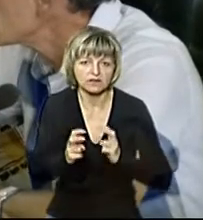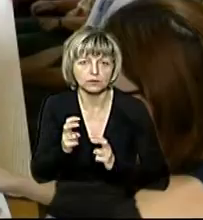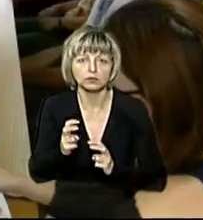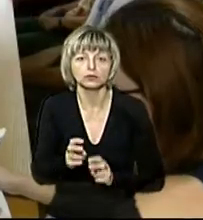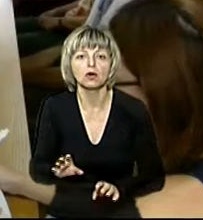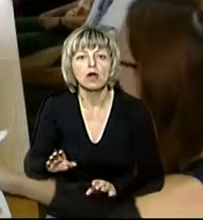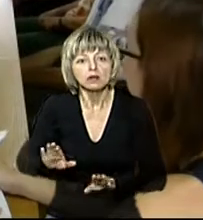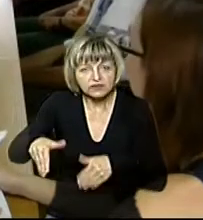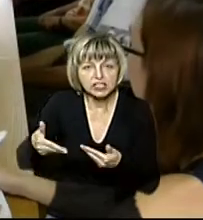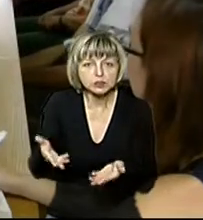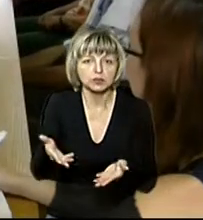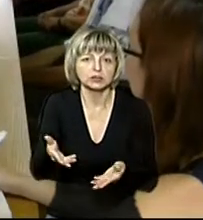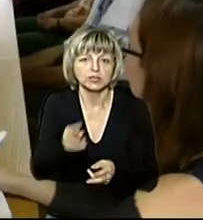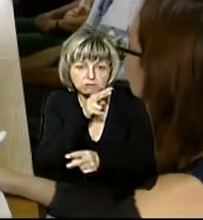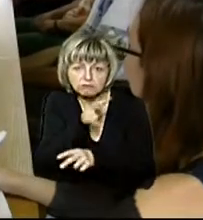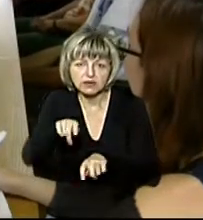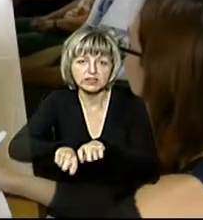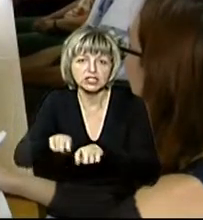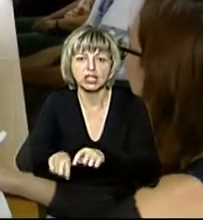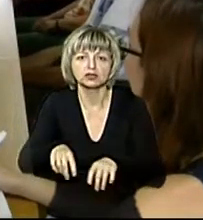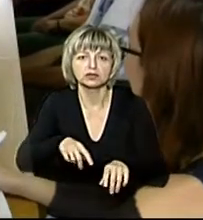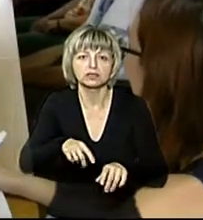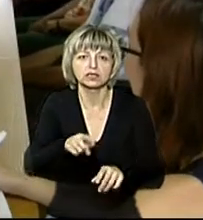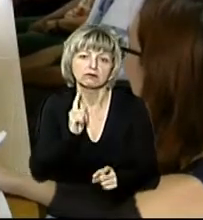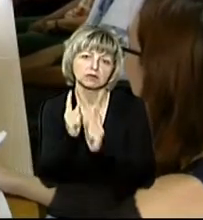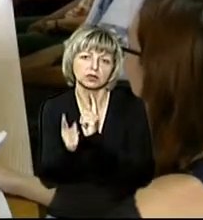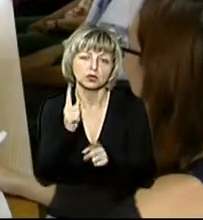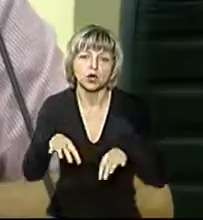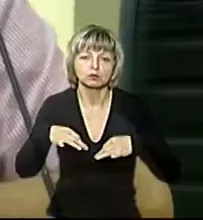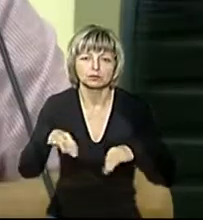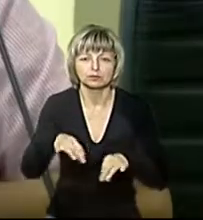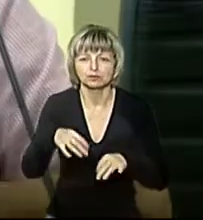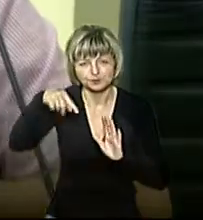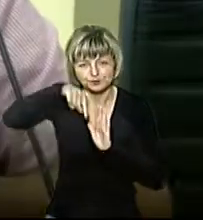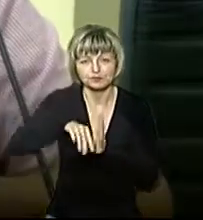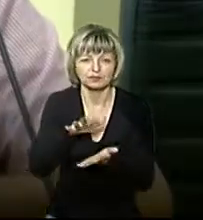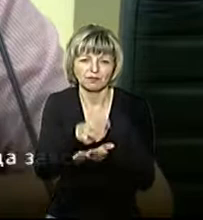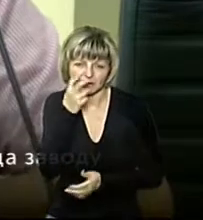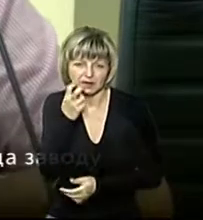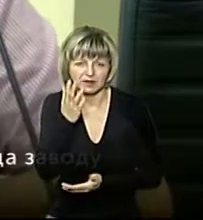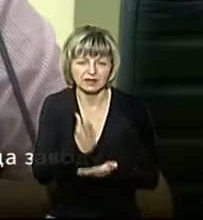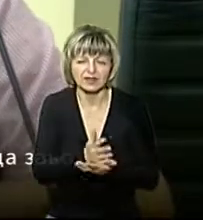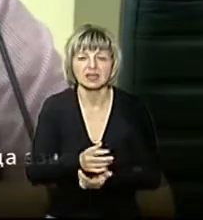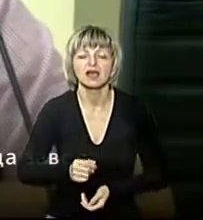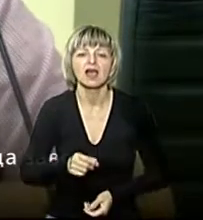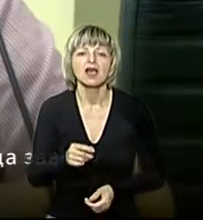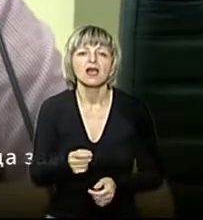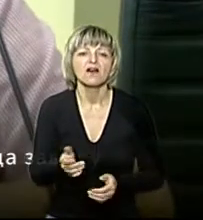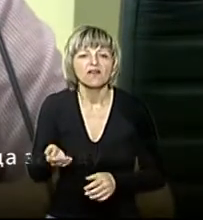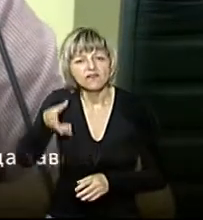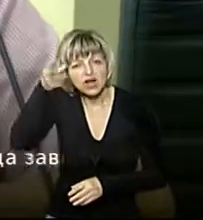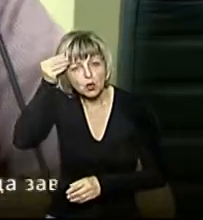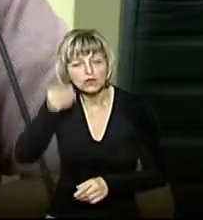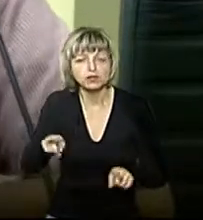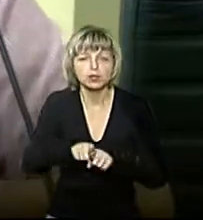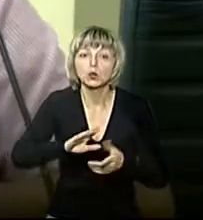вніс пропозицію відстежувати рух осенізаторних машин містом. Враховуючи ту ситуацію, яка склалася, в мене